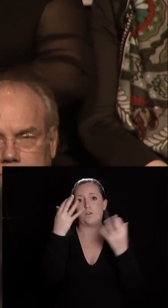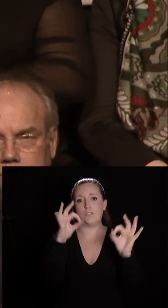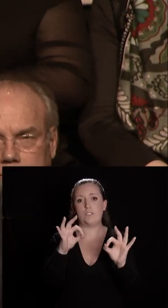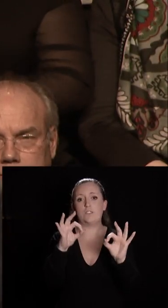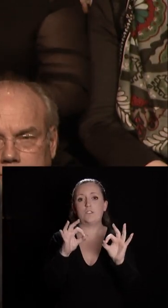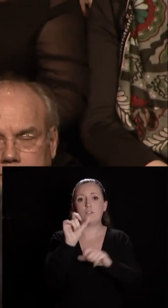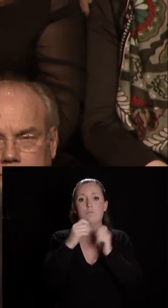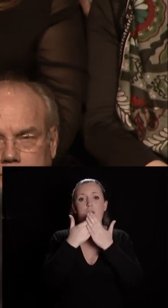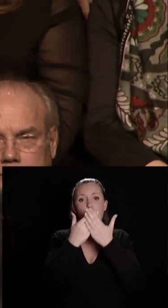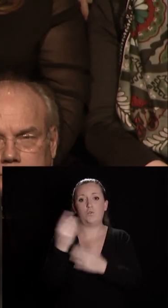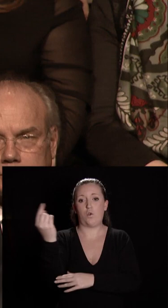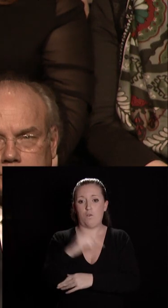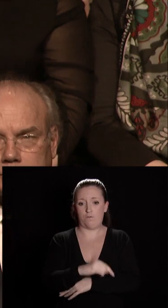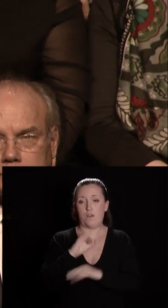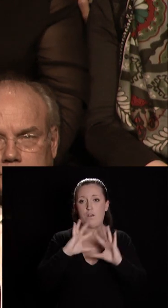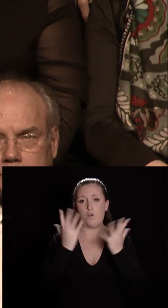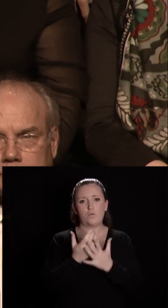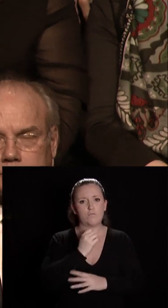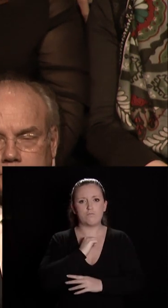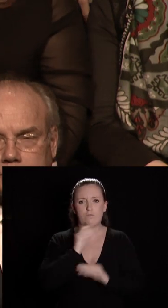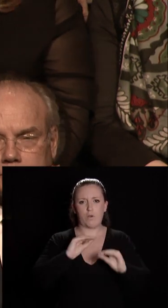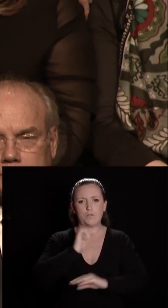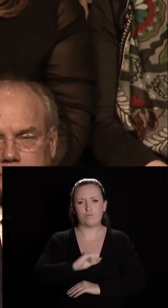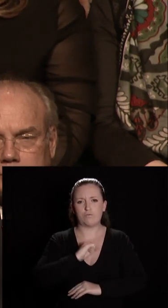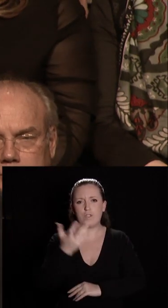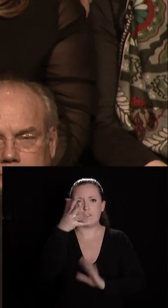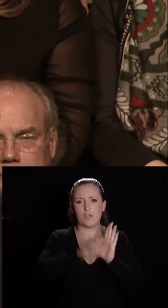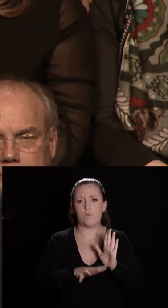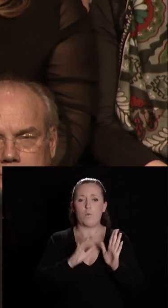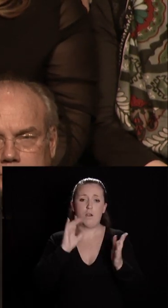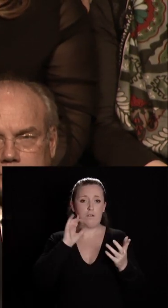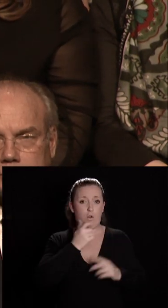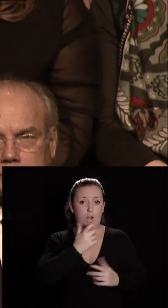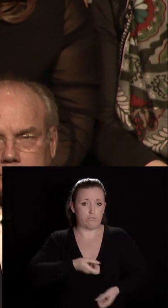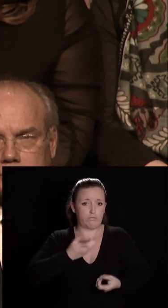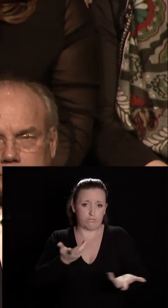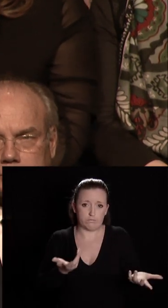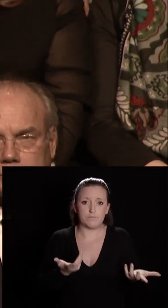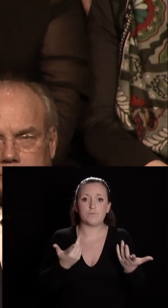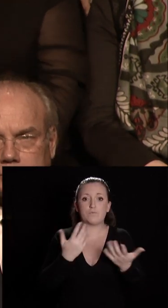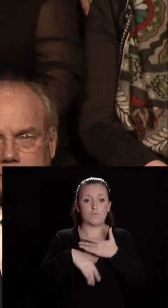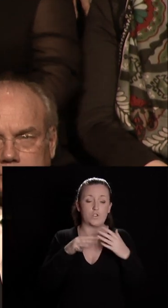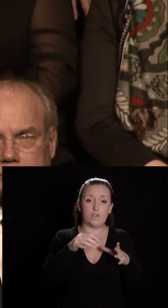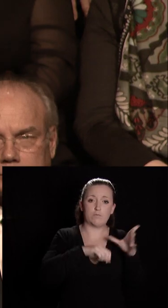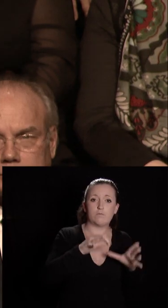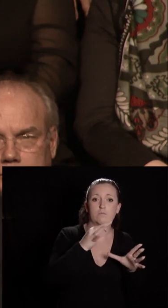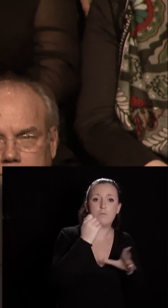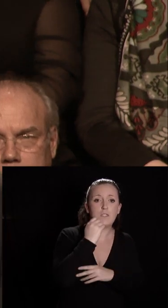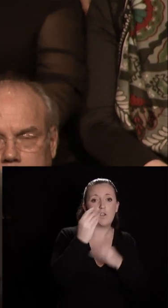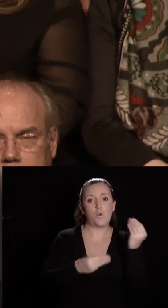qui suivront une formation intensive de cinq mois en anglais, à la pâtisserie ou à la cuisine française.